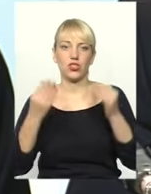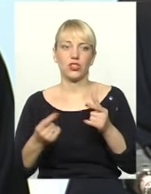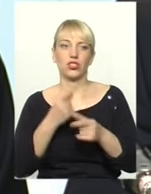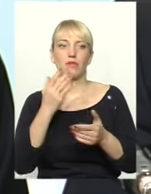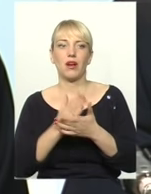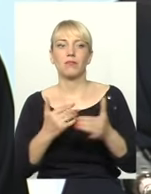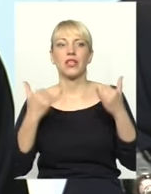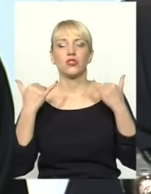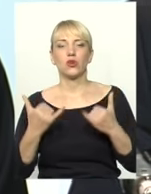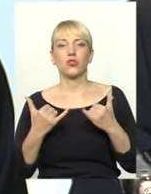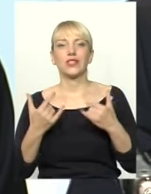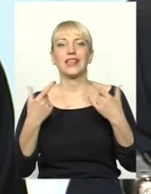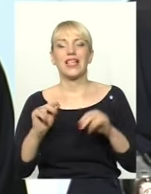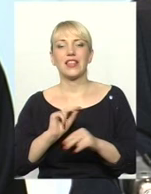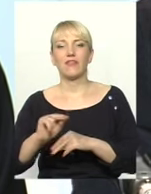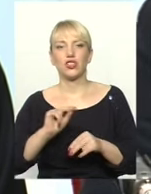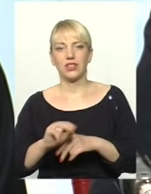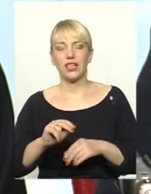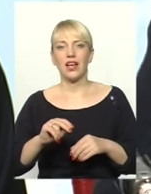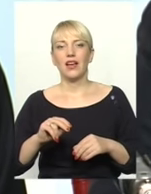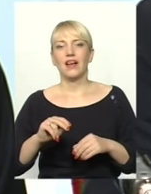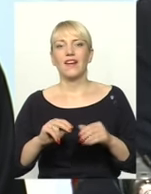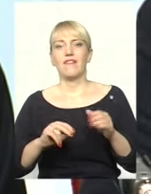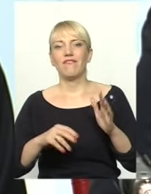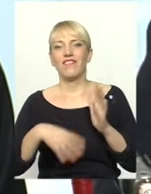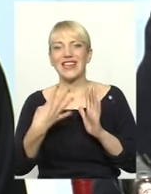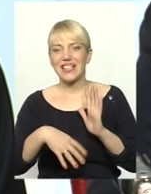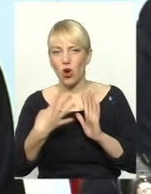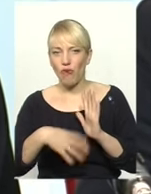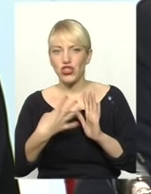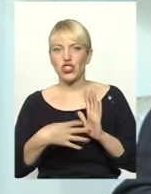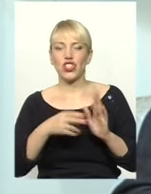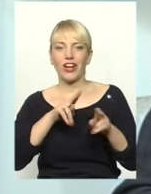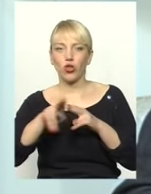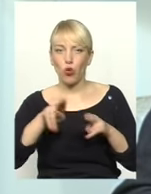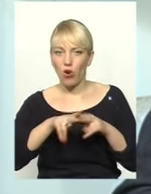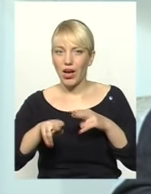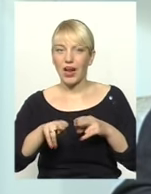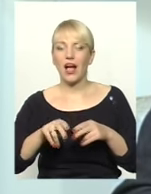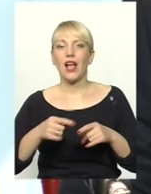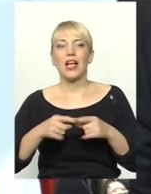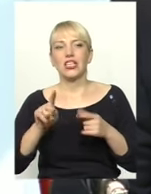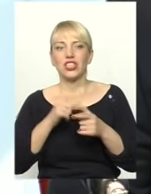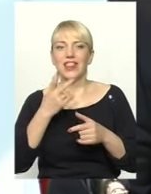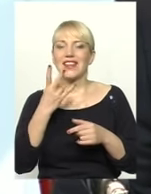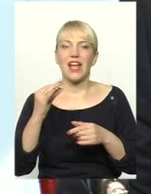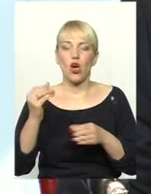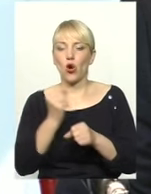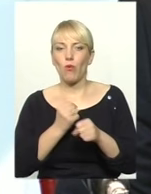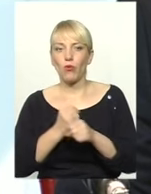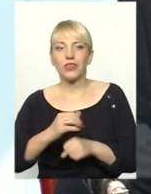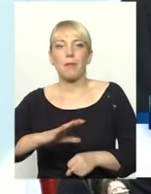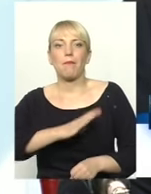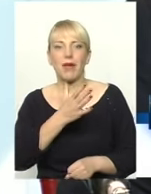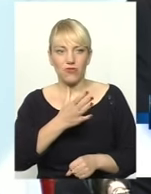маємо ми сьогодні, де навчити фрезеровщика, токара, слюсара, а чи не робота це бувшої